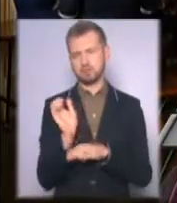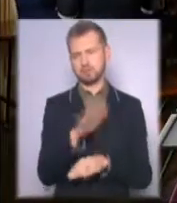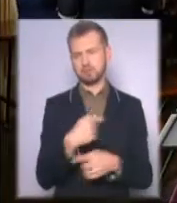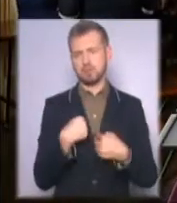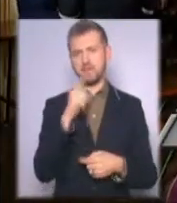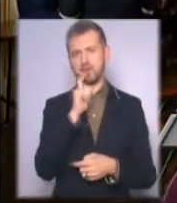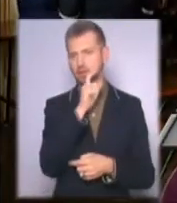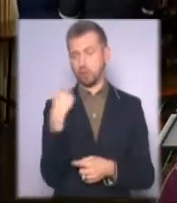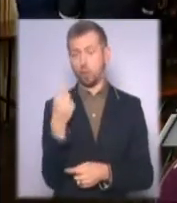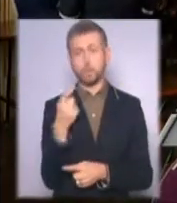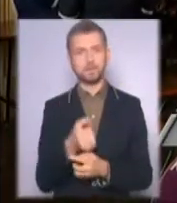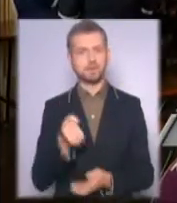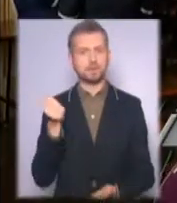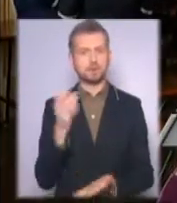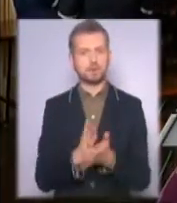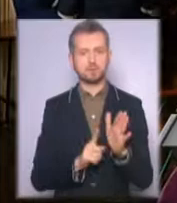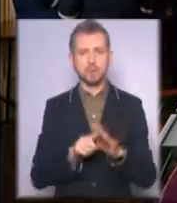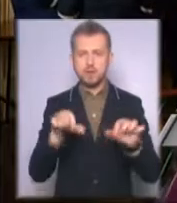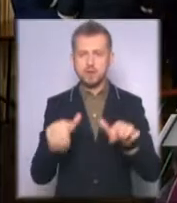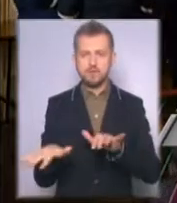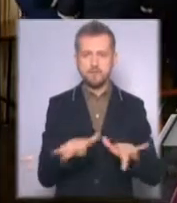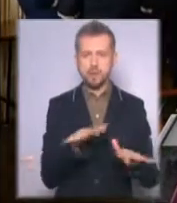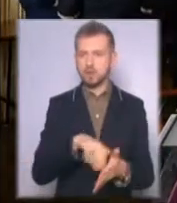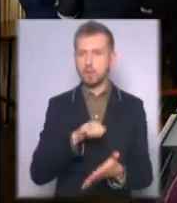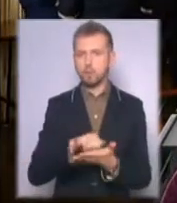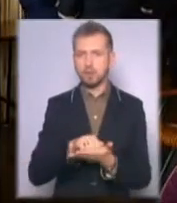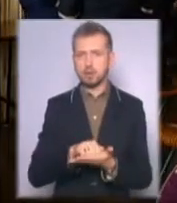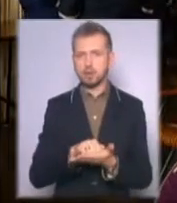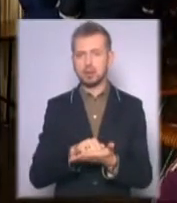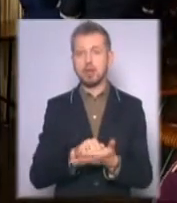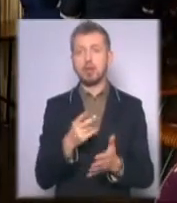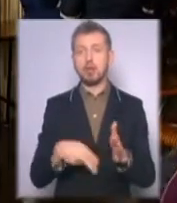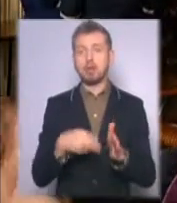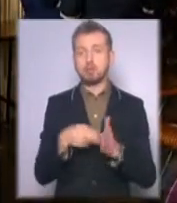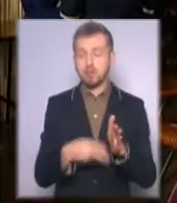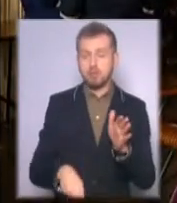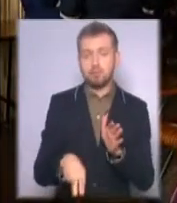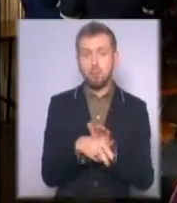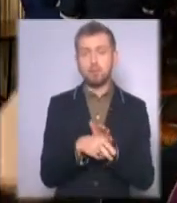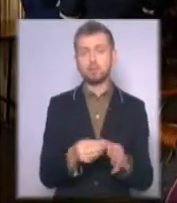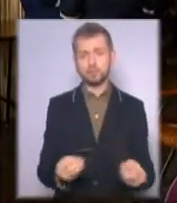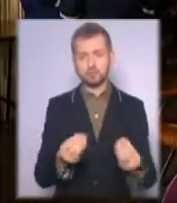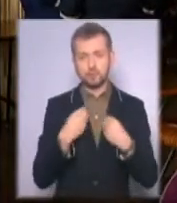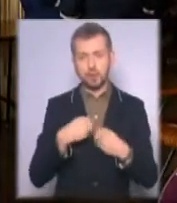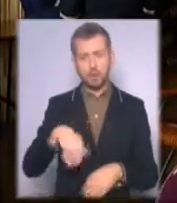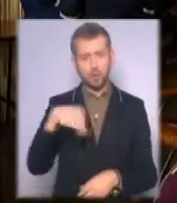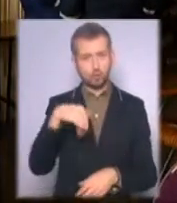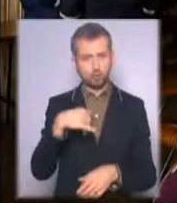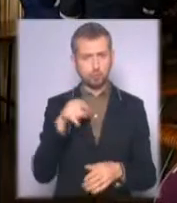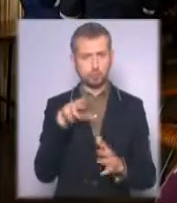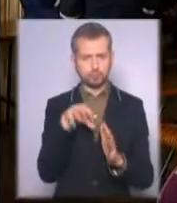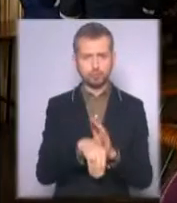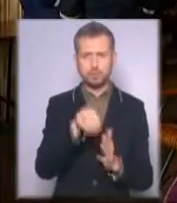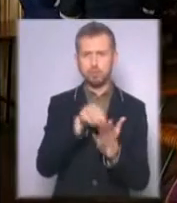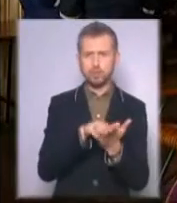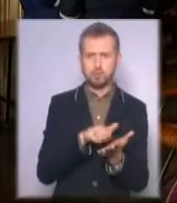Мене тут же вони стали оформляти документи на поїзд, знайдали сумкою бутербродами, там,